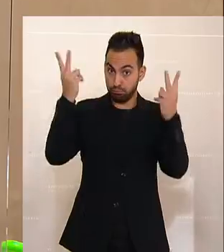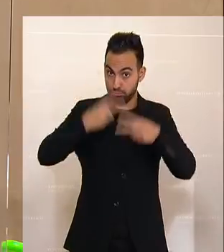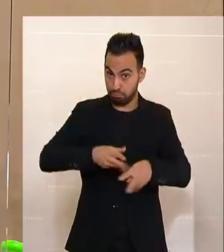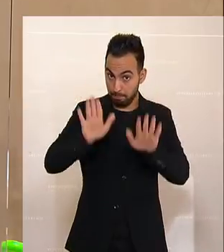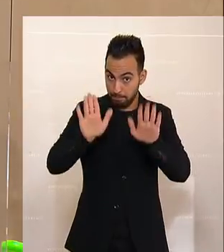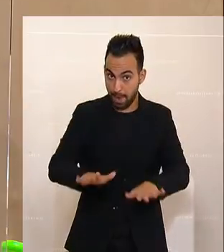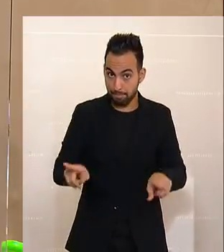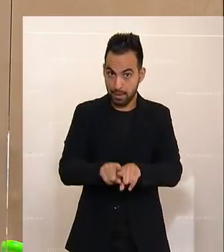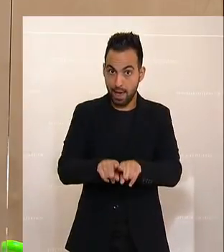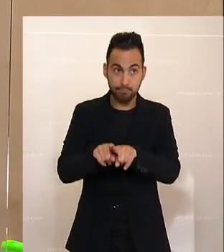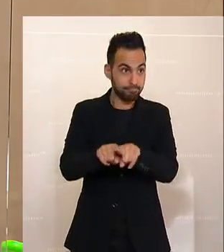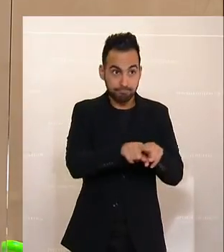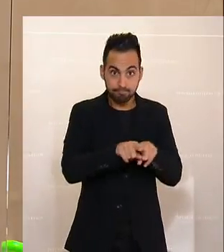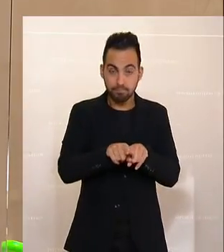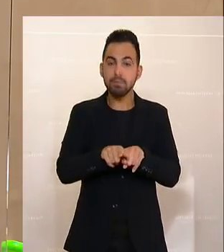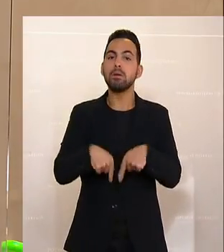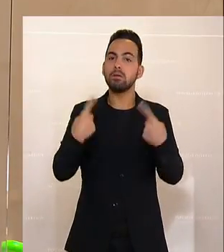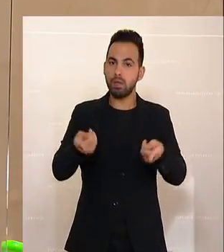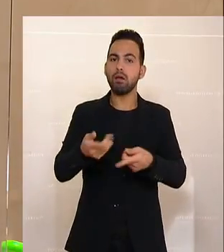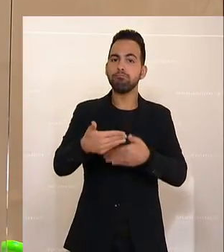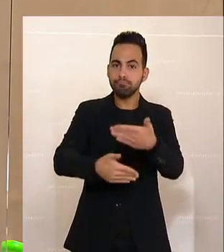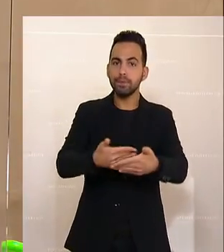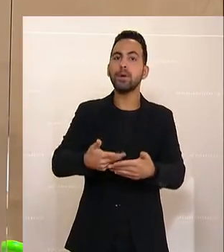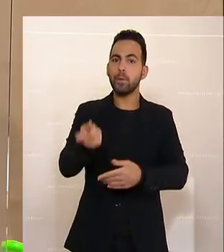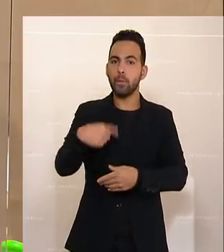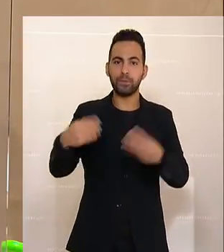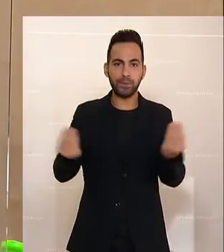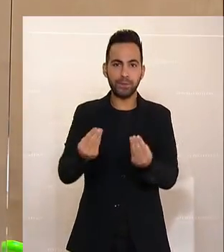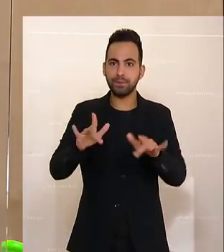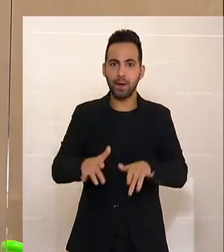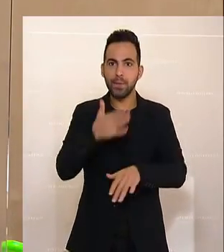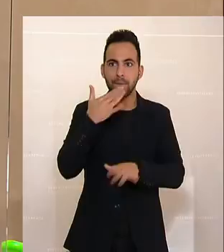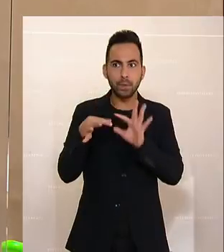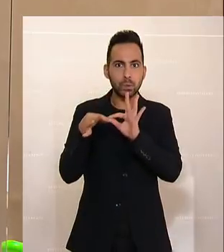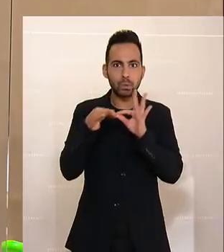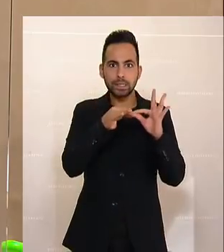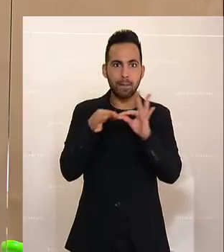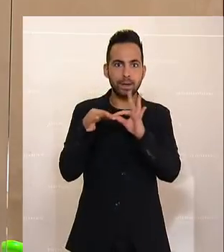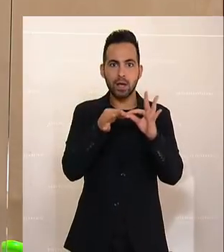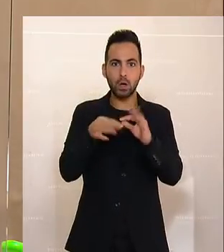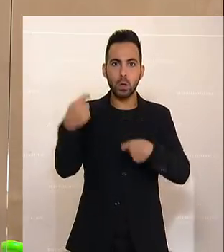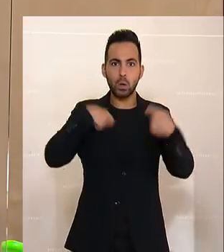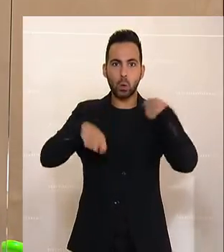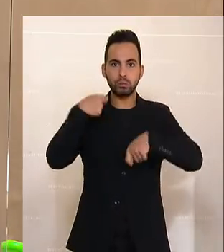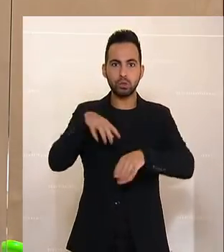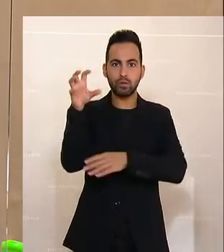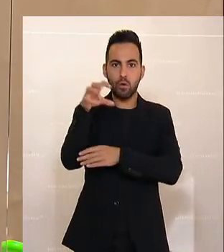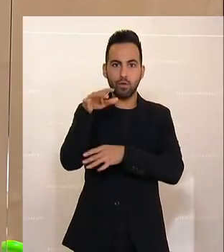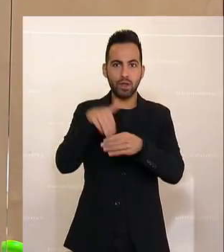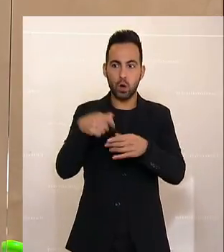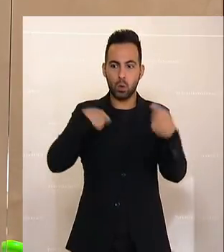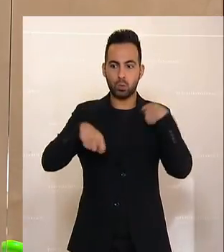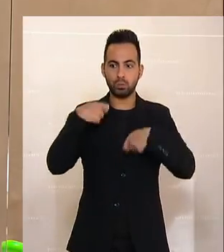gegeben ist, wird es so sein, weil wir keinen Zusammenhang mit diesen Korruptionsvorwürfen, keinen